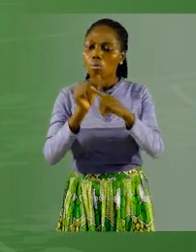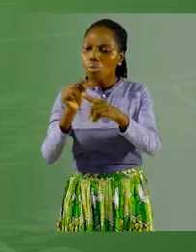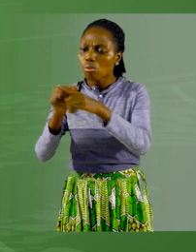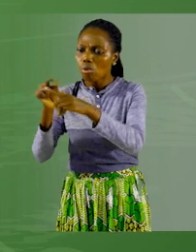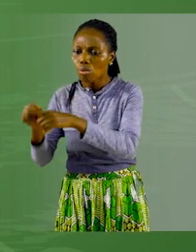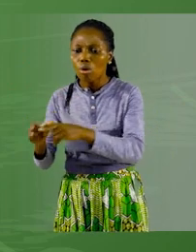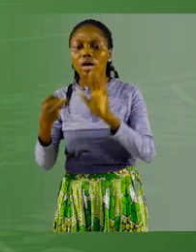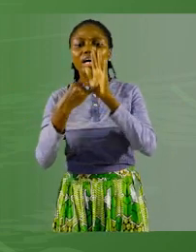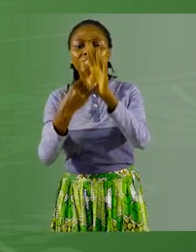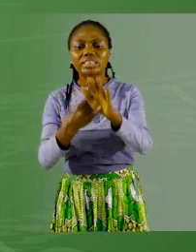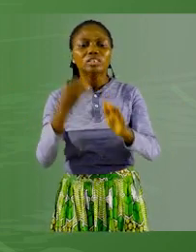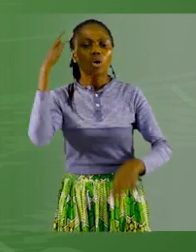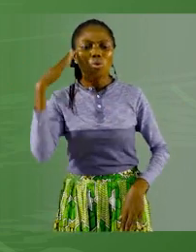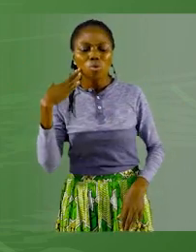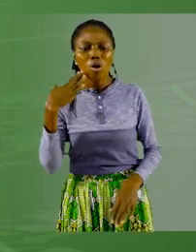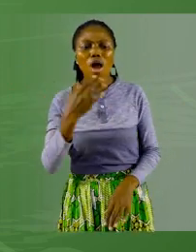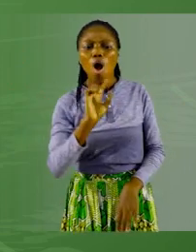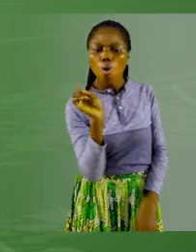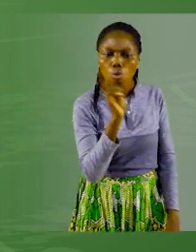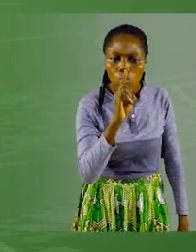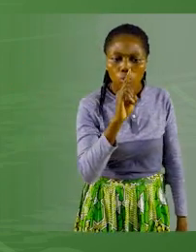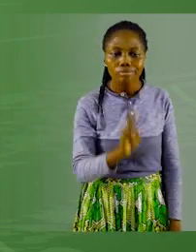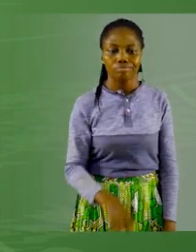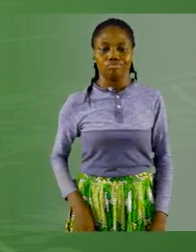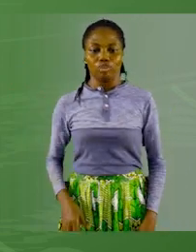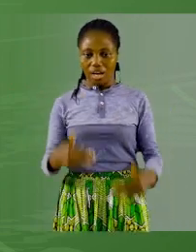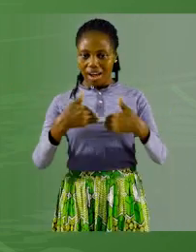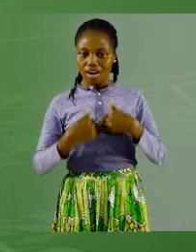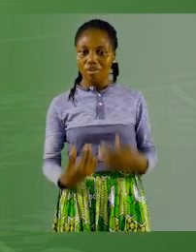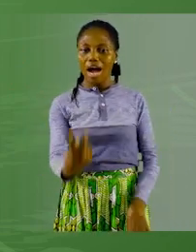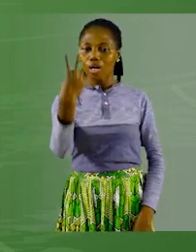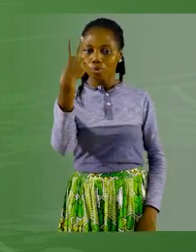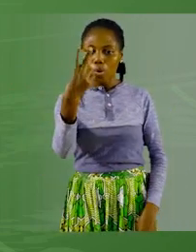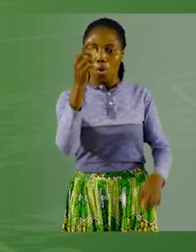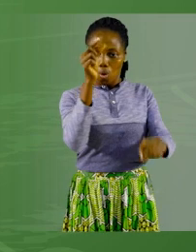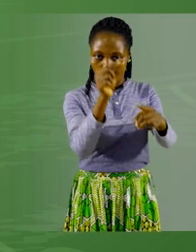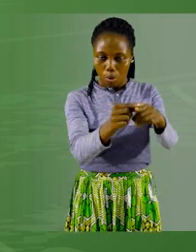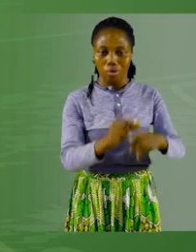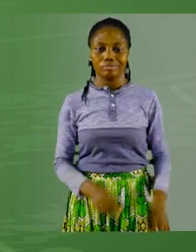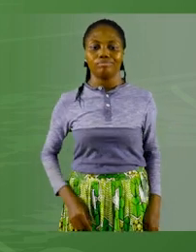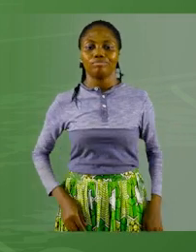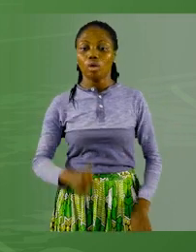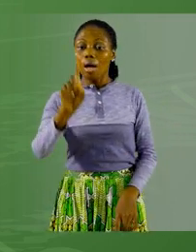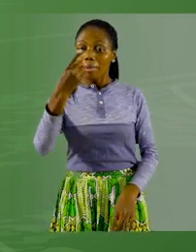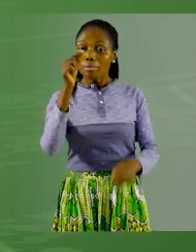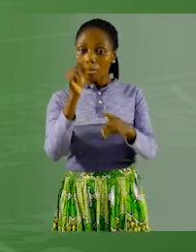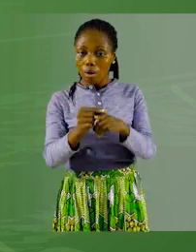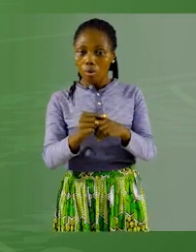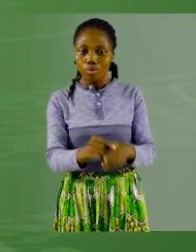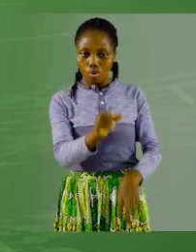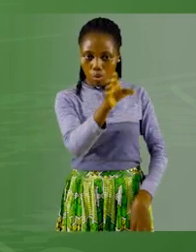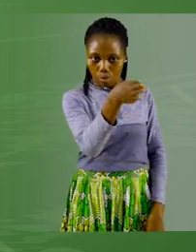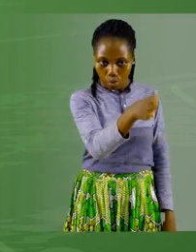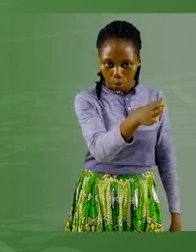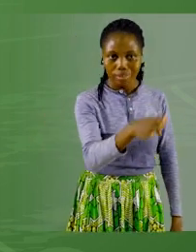Ici, on a bleu dans les jupes bleues.